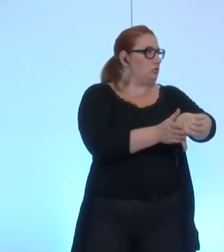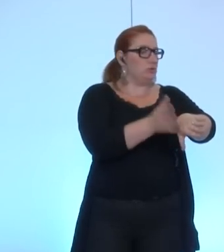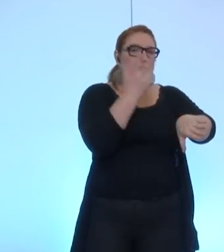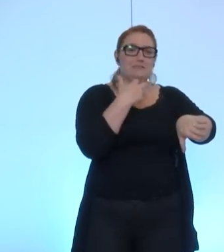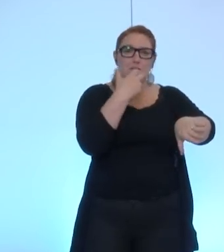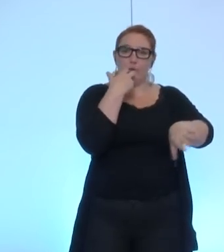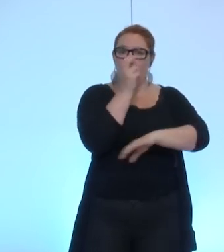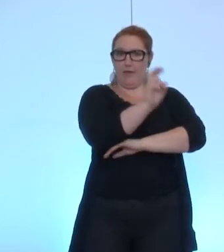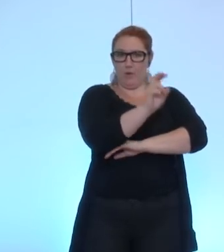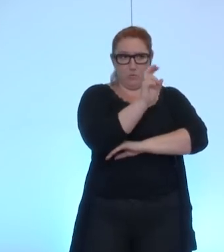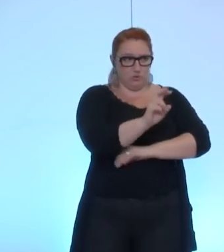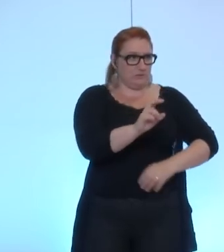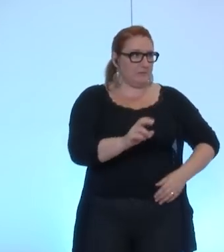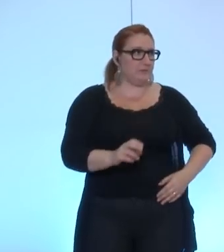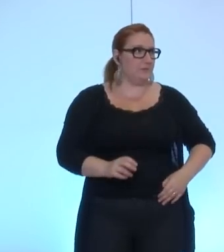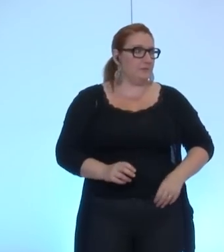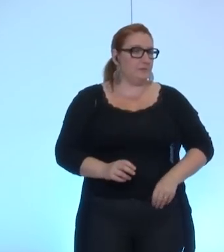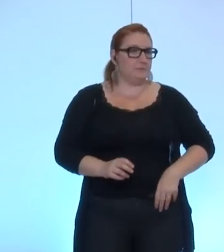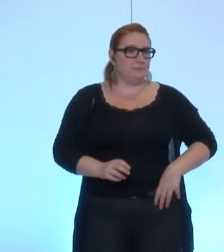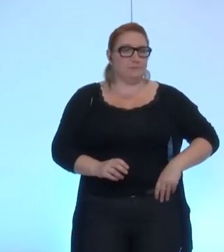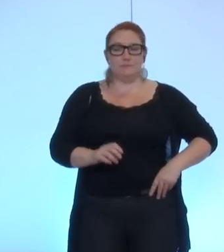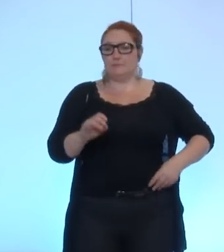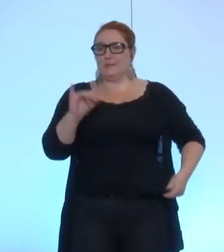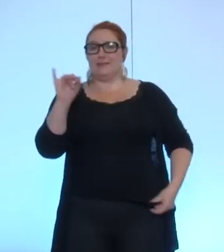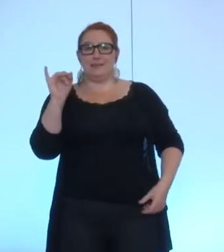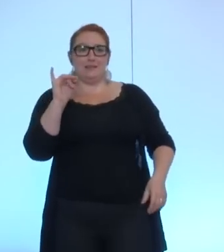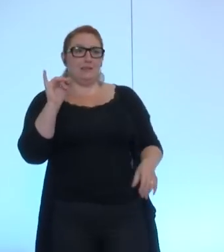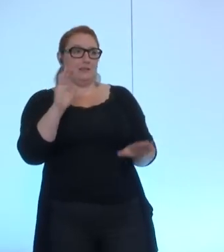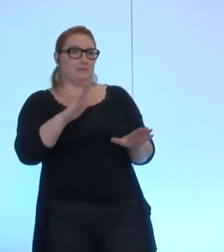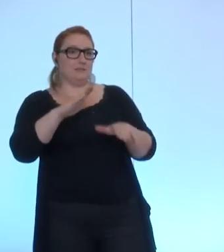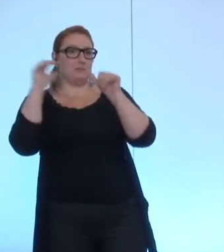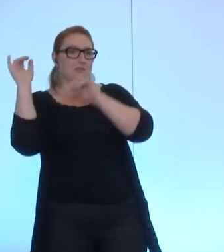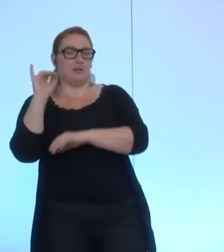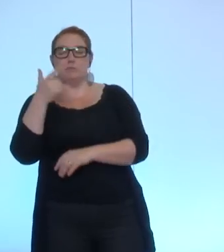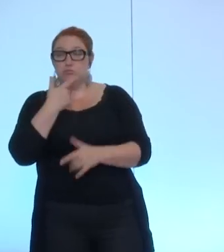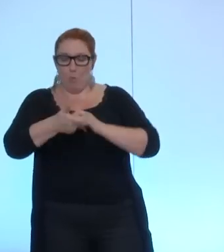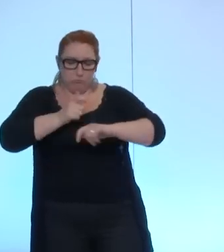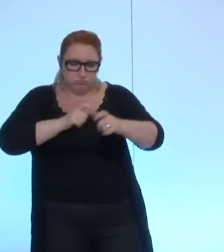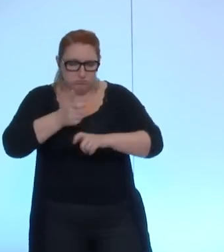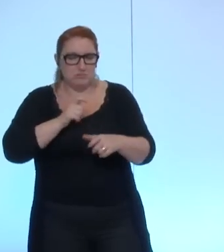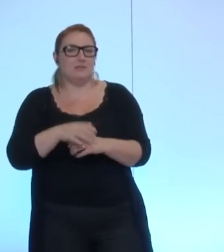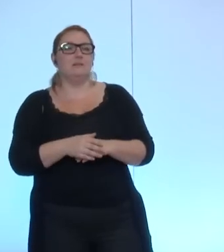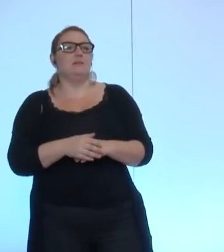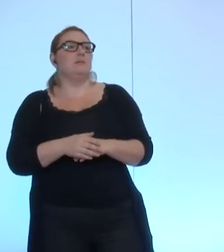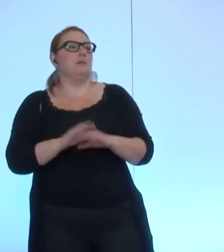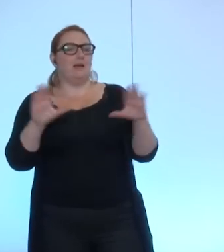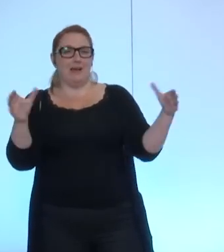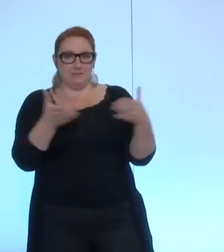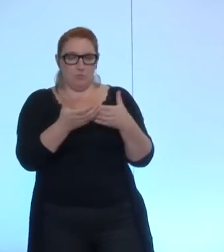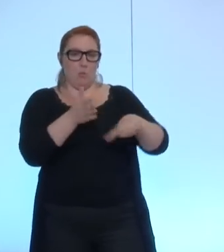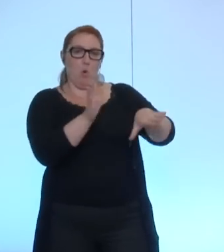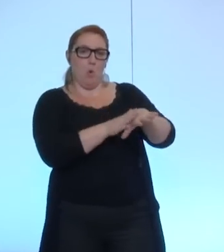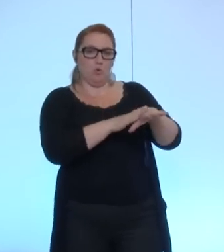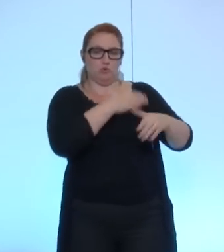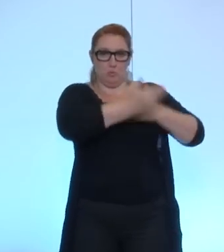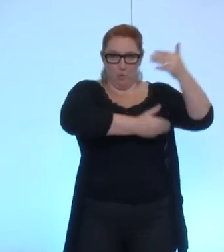citoyen et écologiste qui s'abstient je ne pas fait dans le bon ordre le rassemblement de gauche